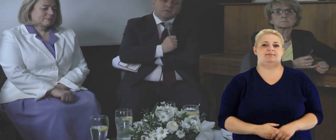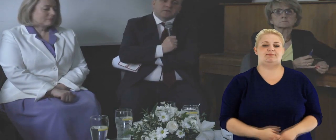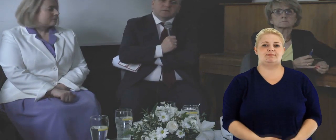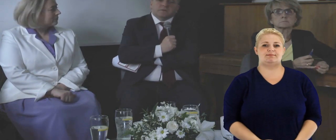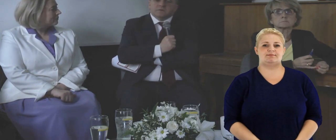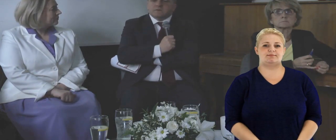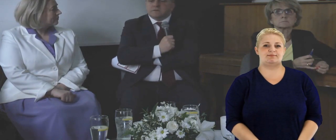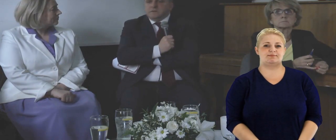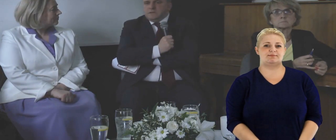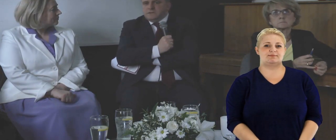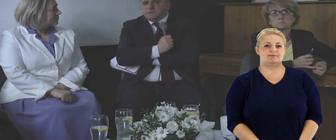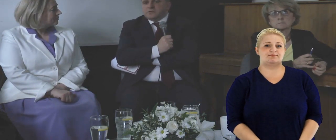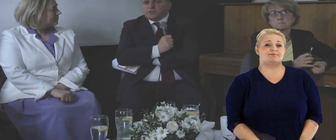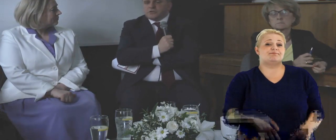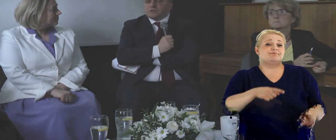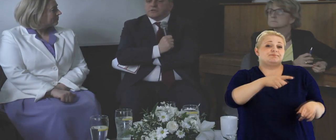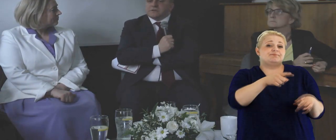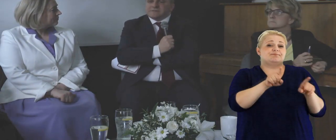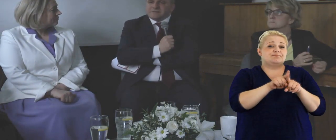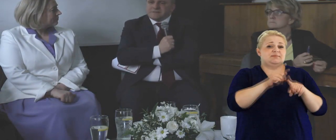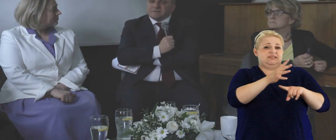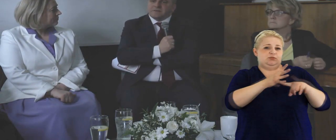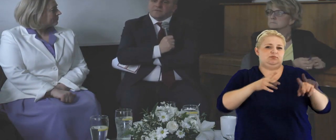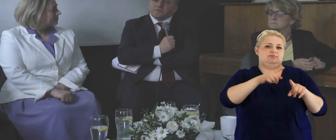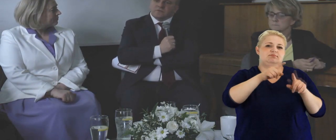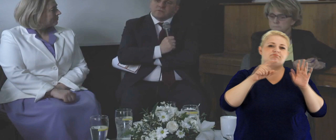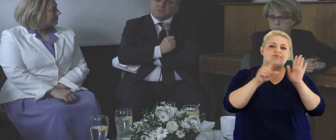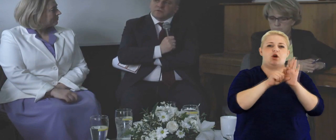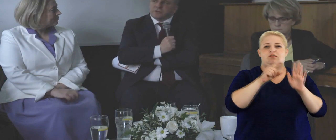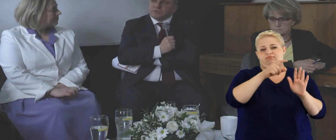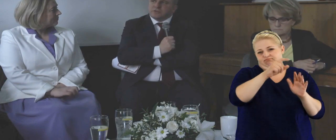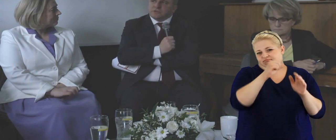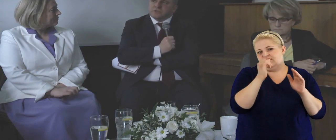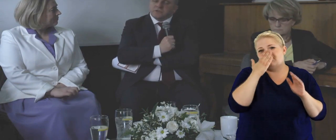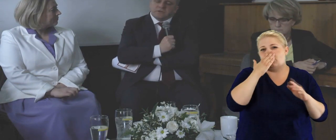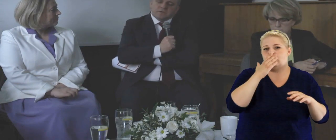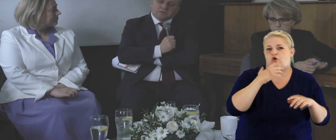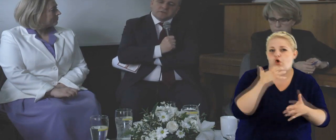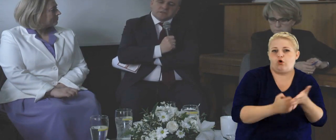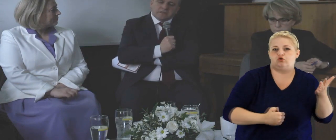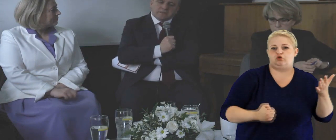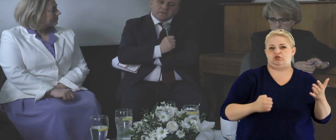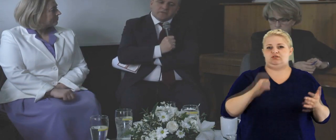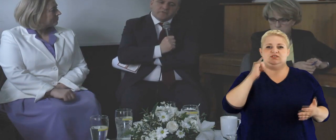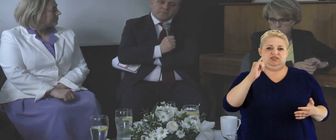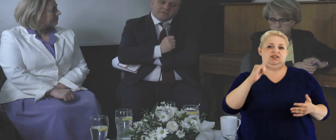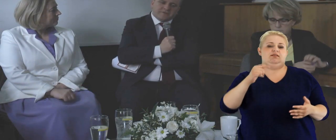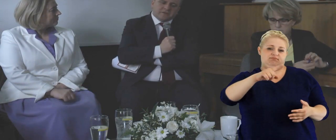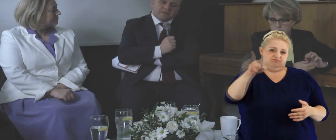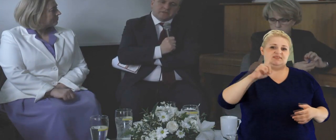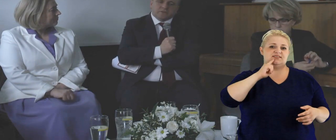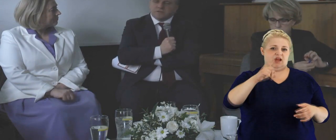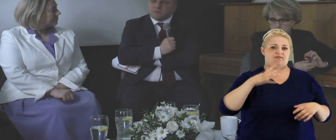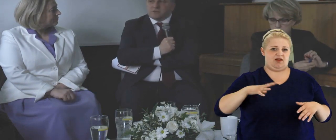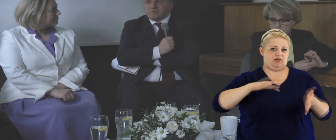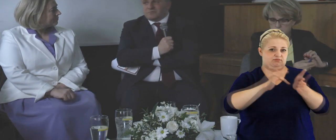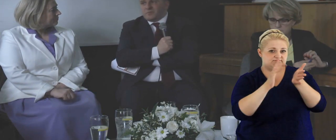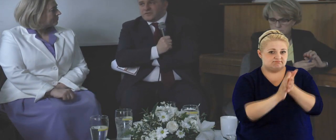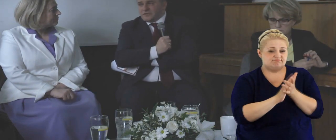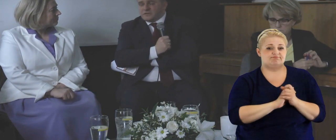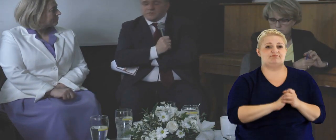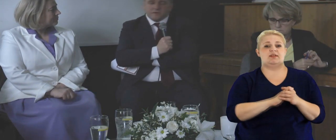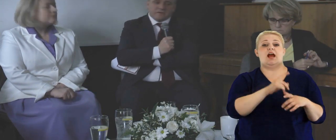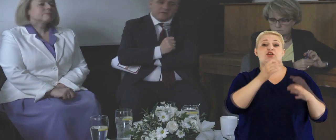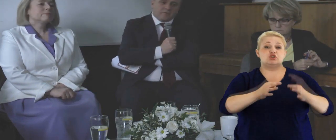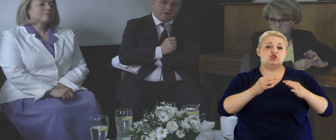się da i dość restrykcyjnie definiują korzyści i zalecają wpisywanie ich. To dzisiaj już jest